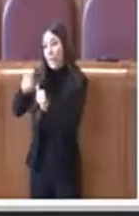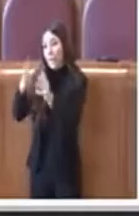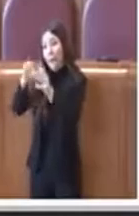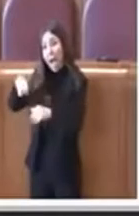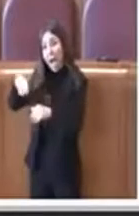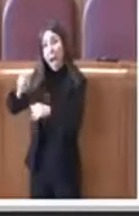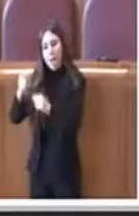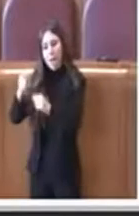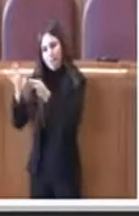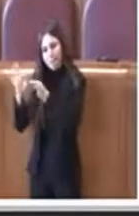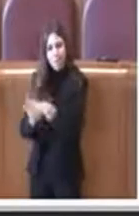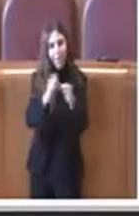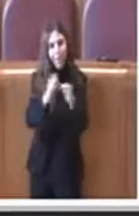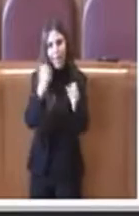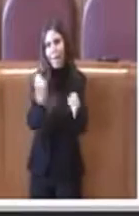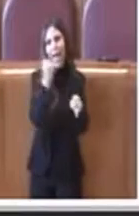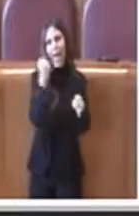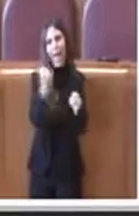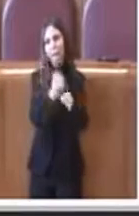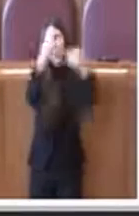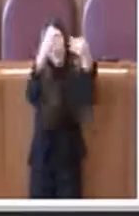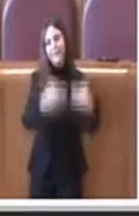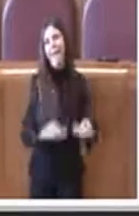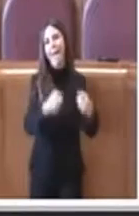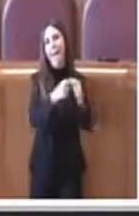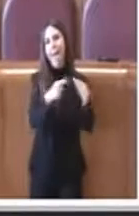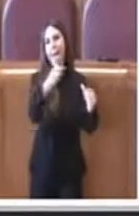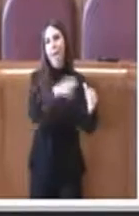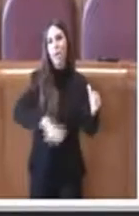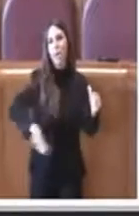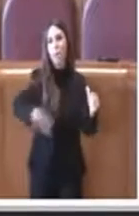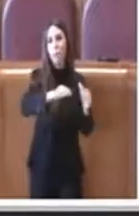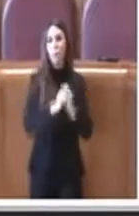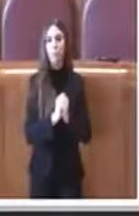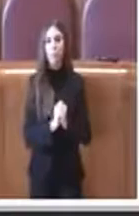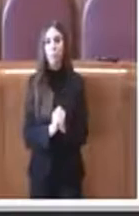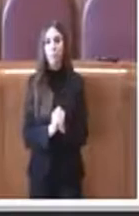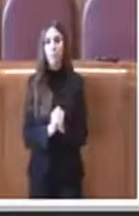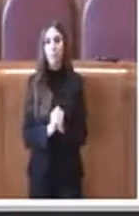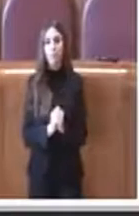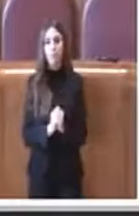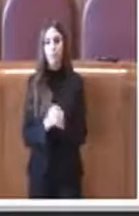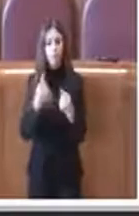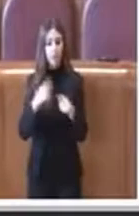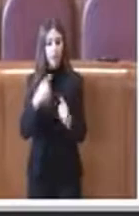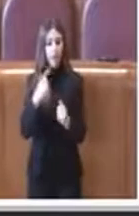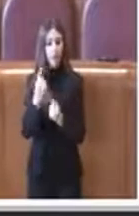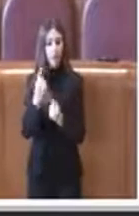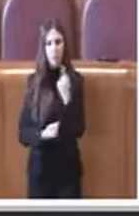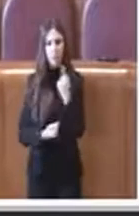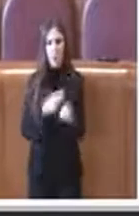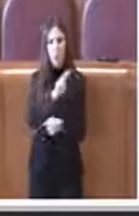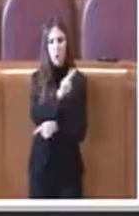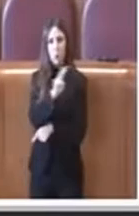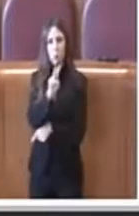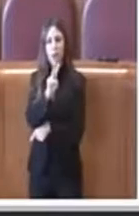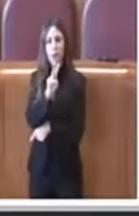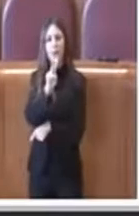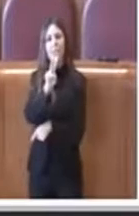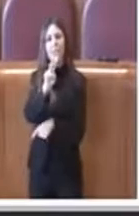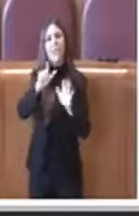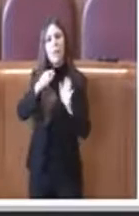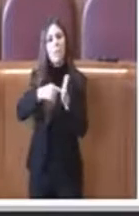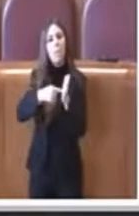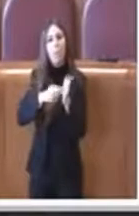seria anche nella città dunque questa situazione dei 227 milioni di euro